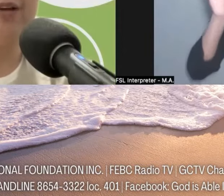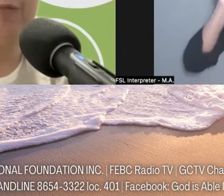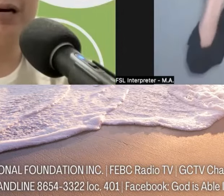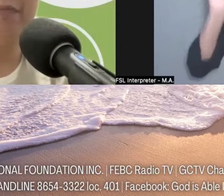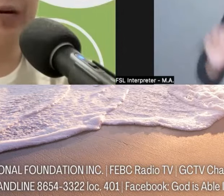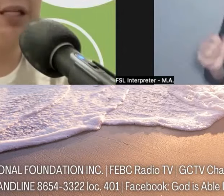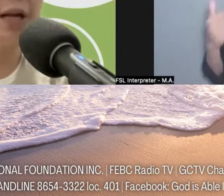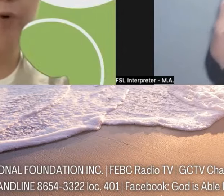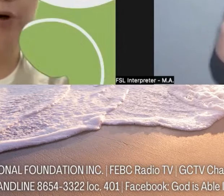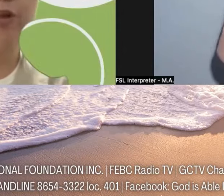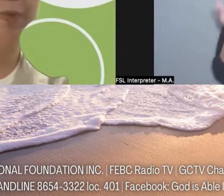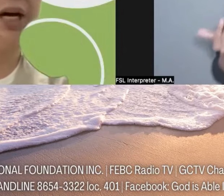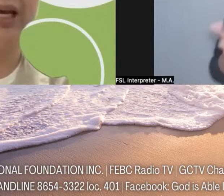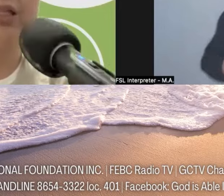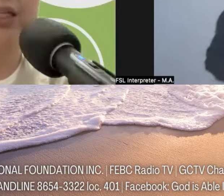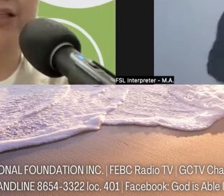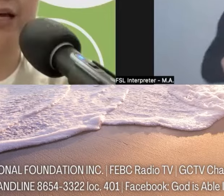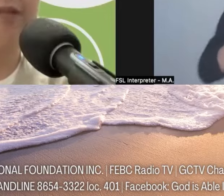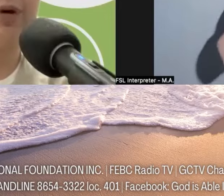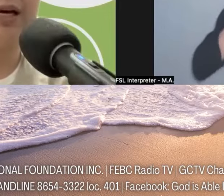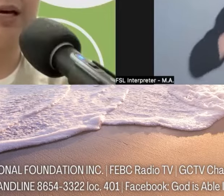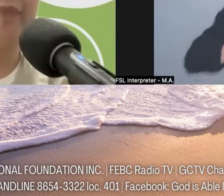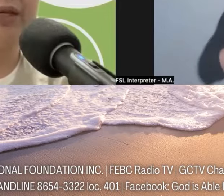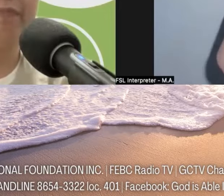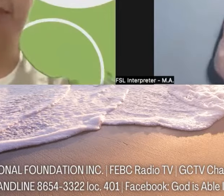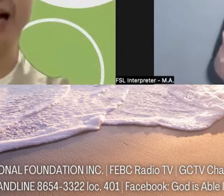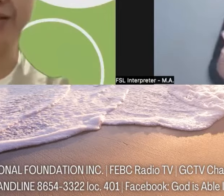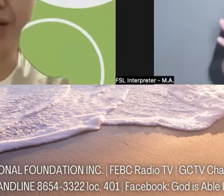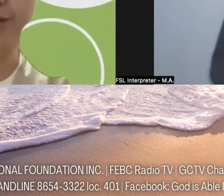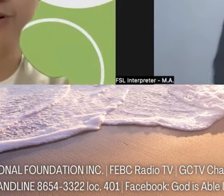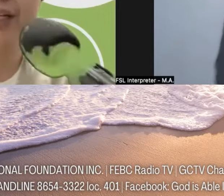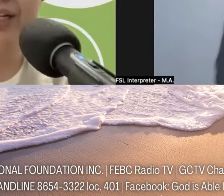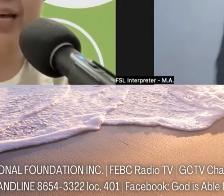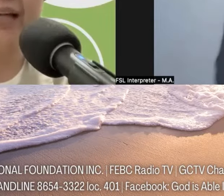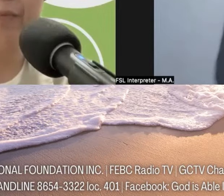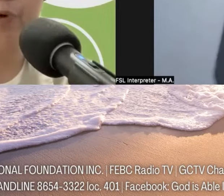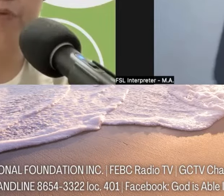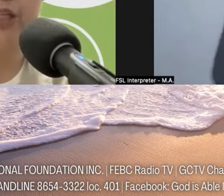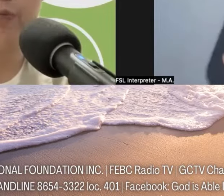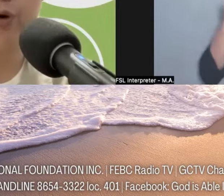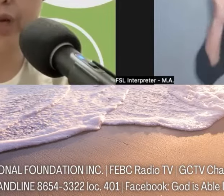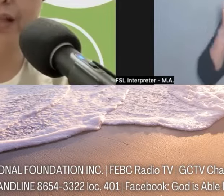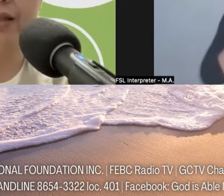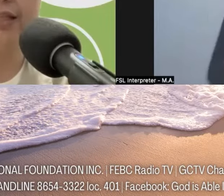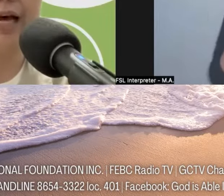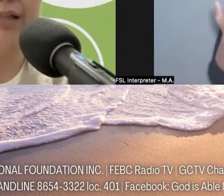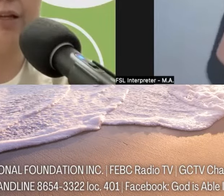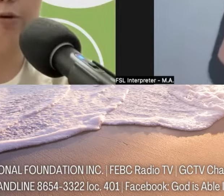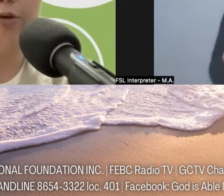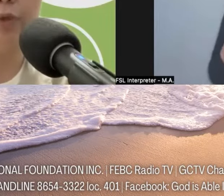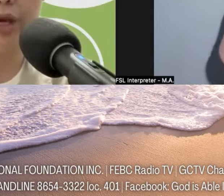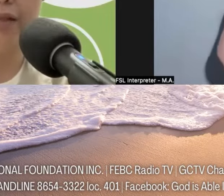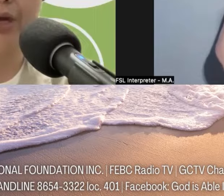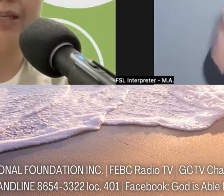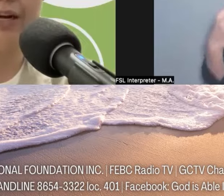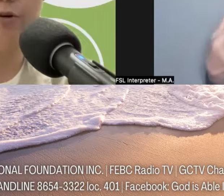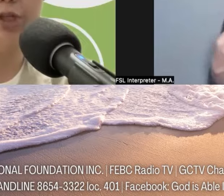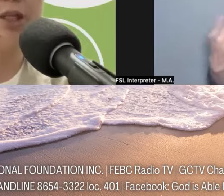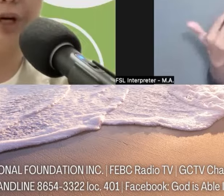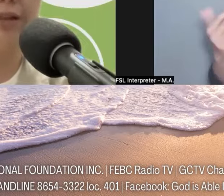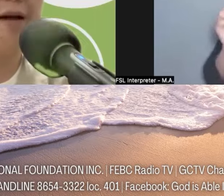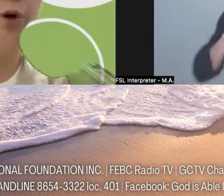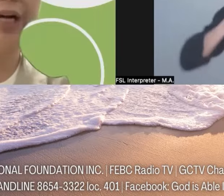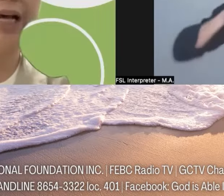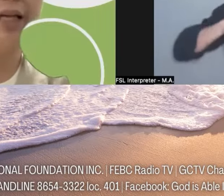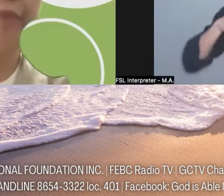mag-send ang inyong mga praise reports, mga insights at mag-pagbati ninyo sa ating Facebook thread at sa ating YouTube thread. Pwede rin po